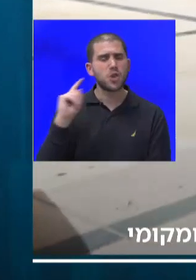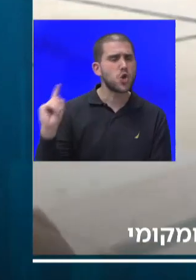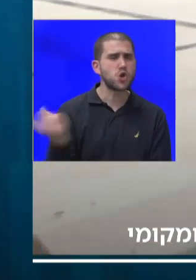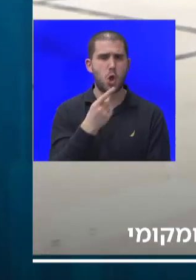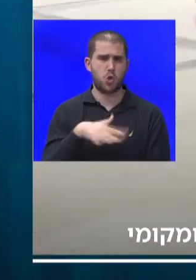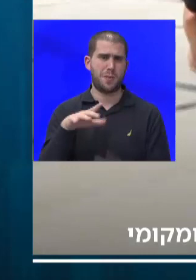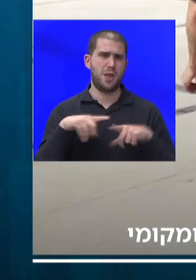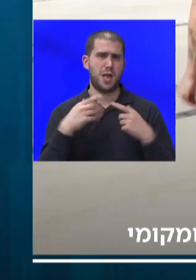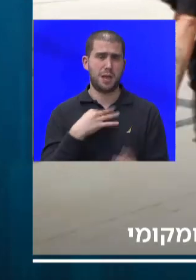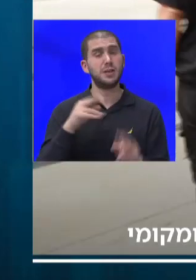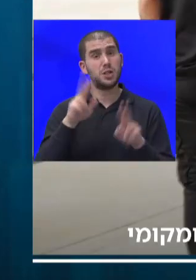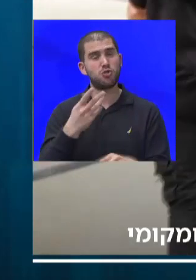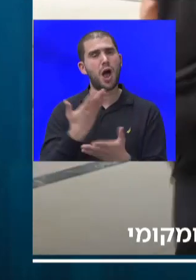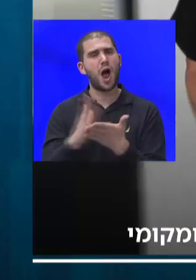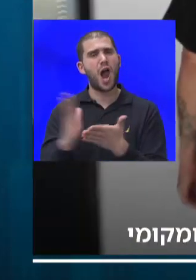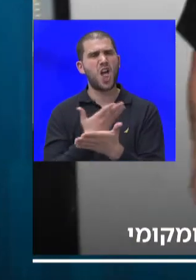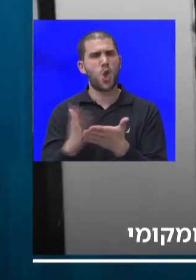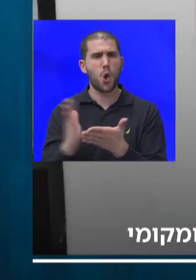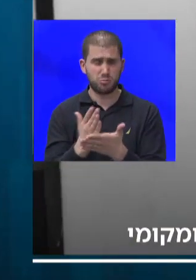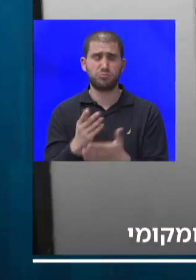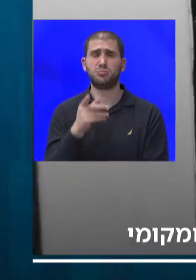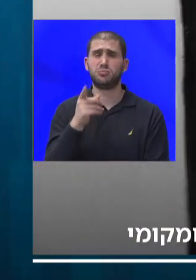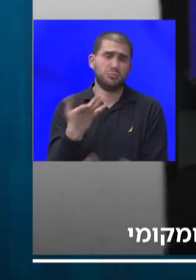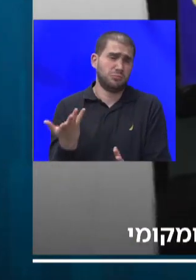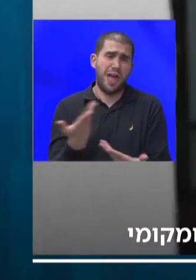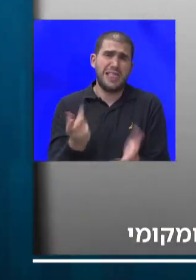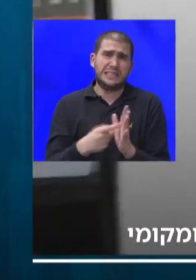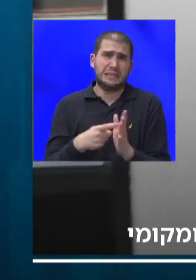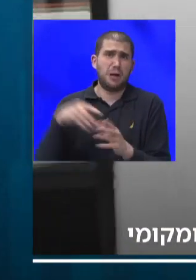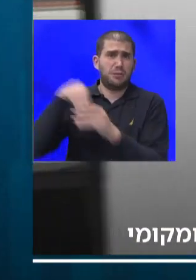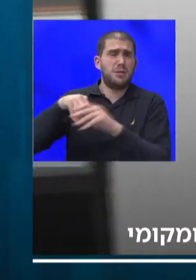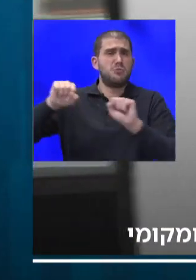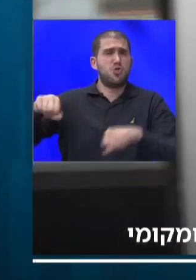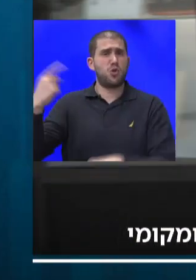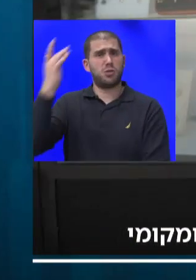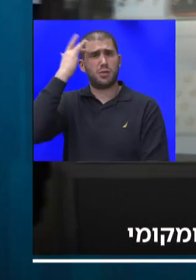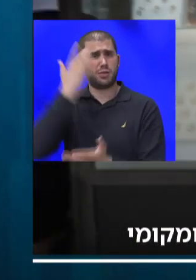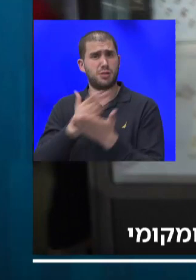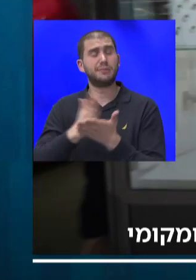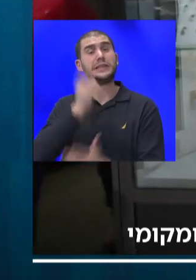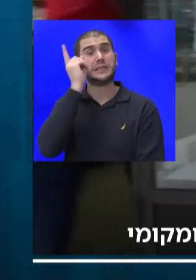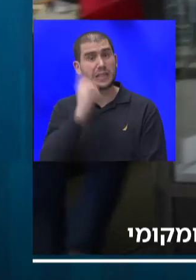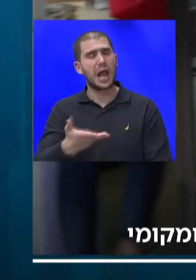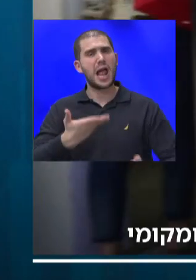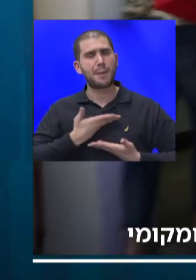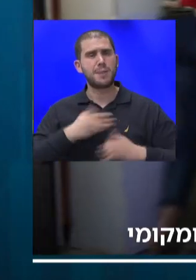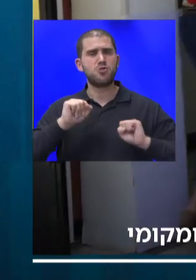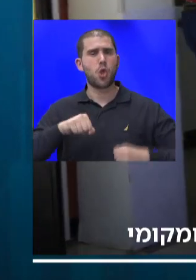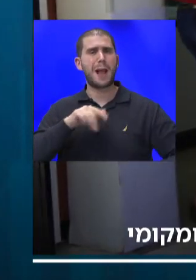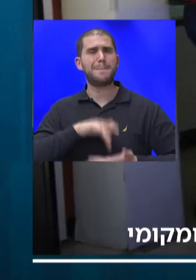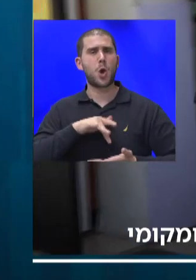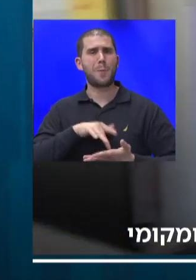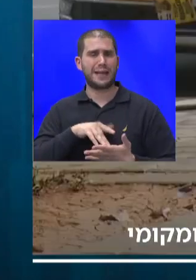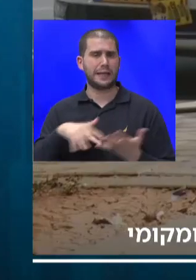החלטות שאין סיבה שהם יתקבלו בשלטון המרכזי, והם חייבים להתקבל בשלטון המקומי שקרוב לאזרח